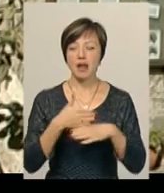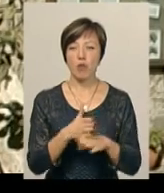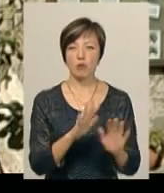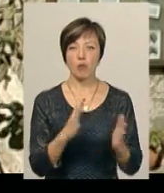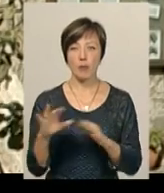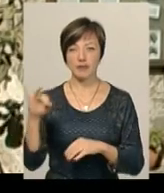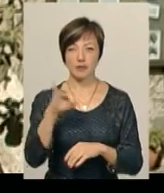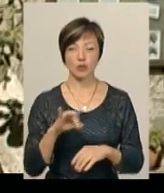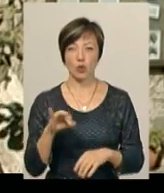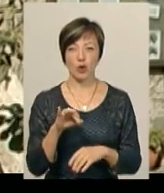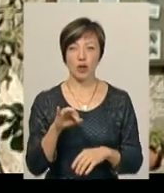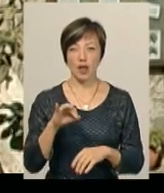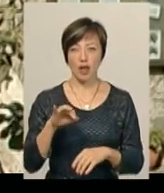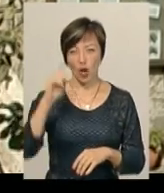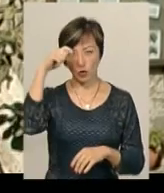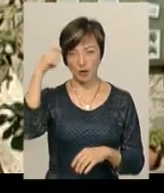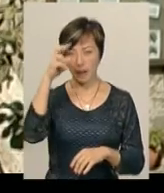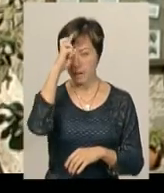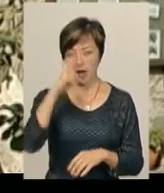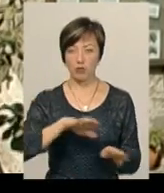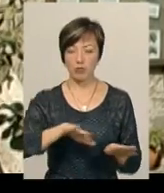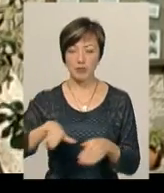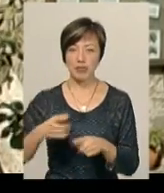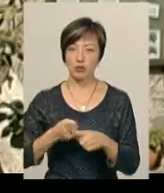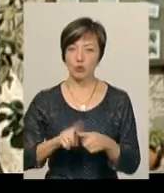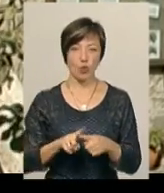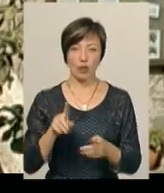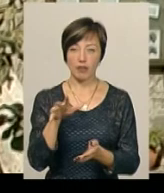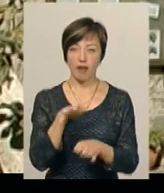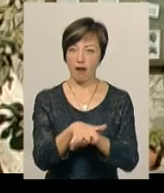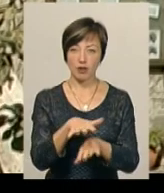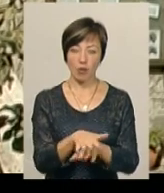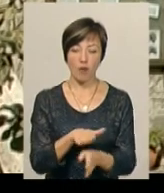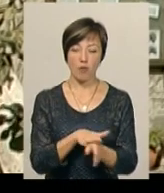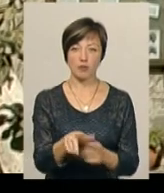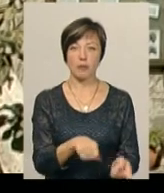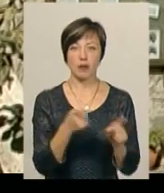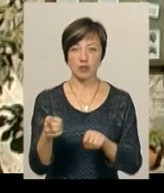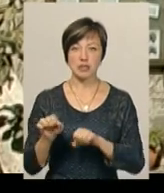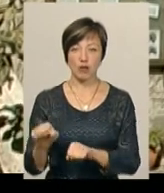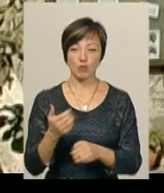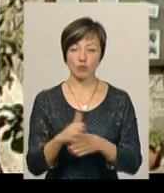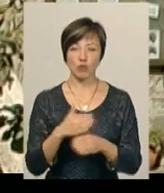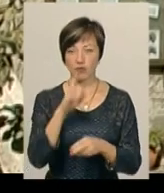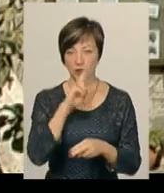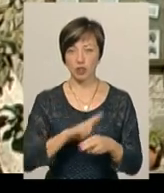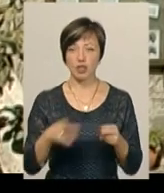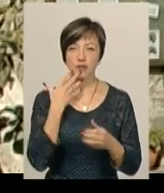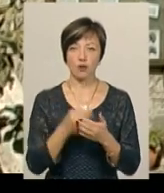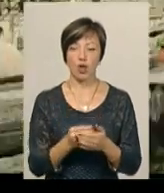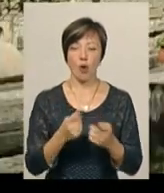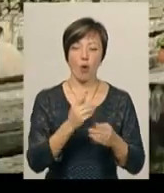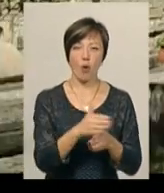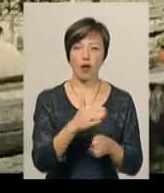в історії Османської імперії. Після цього вже османи не атакують, а практично повністю переходять в захист, поступово втрачаючи свої окремі